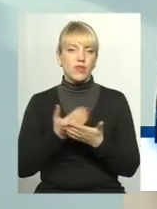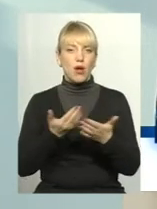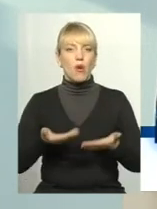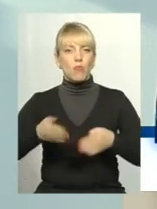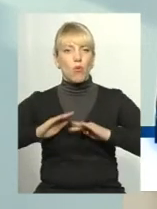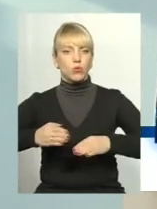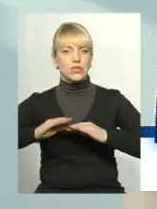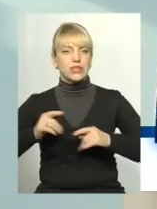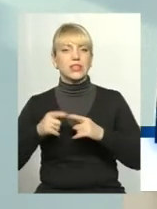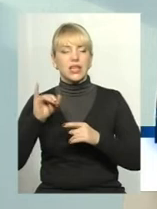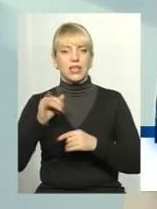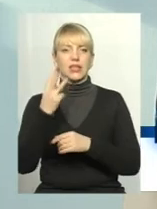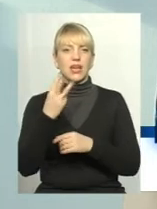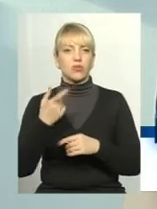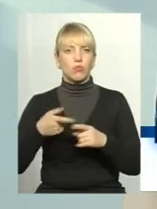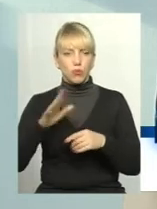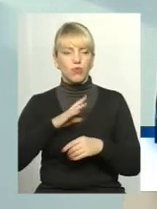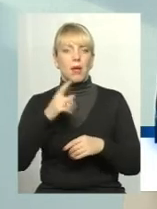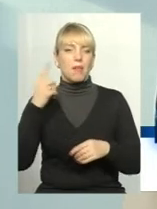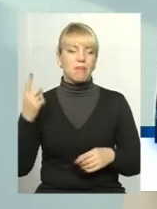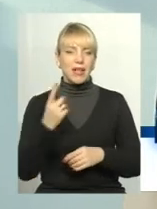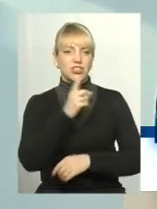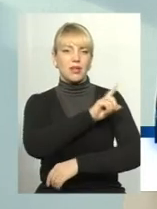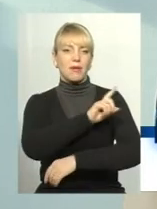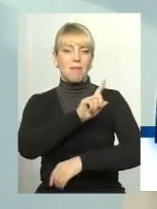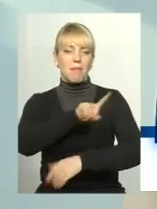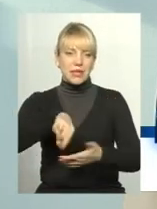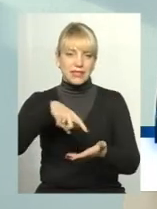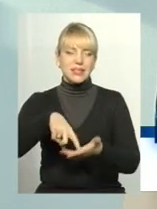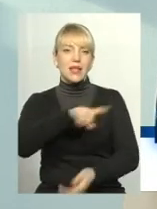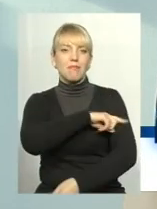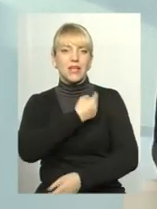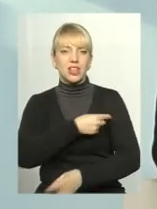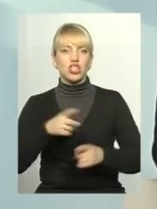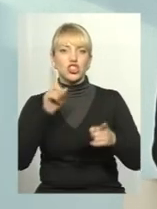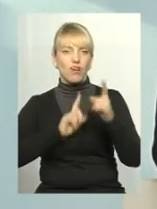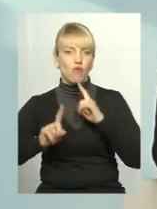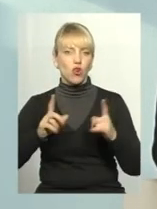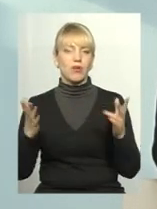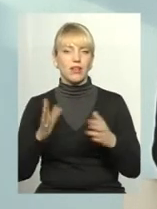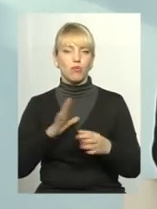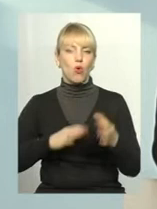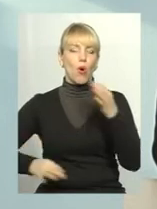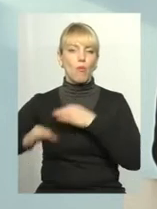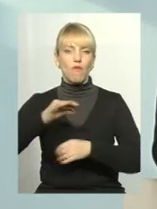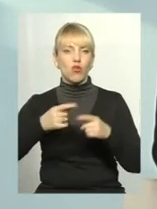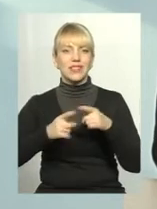3 грудня відбувся перший міський медичний форум, на якому теж проходило обговорення цієї програми.